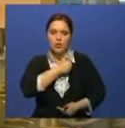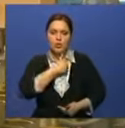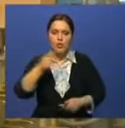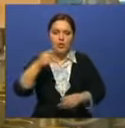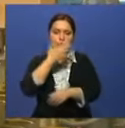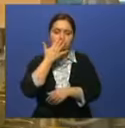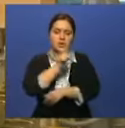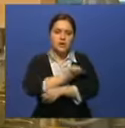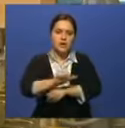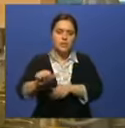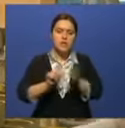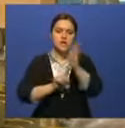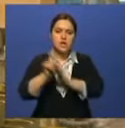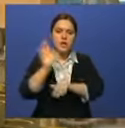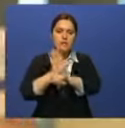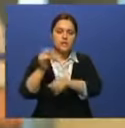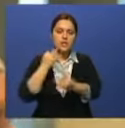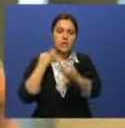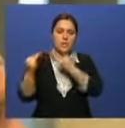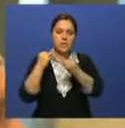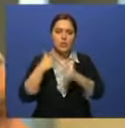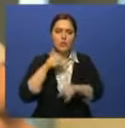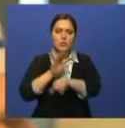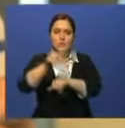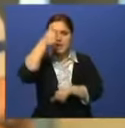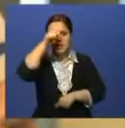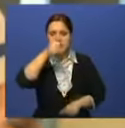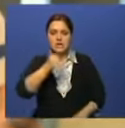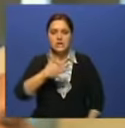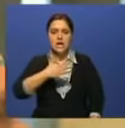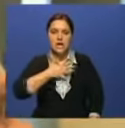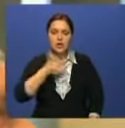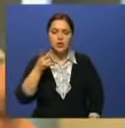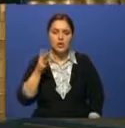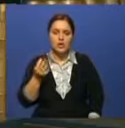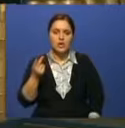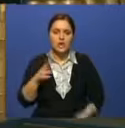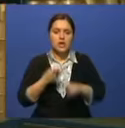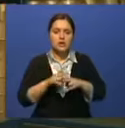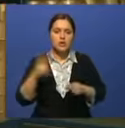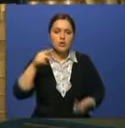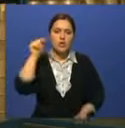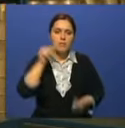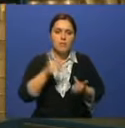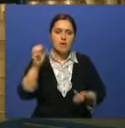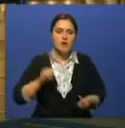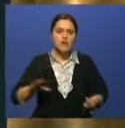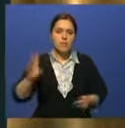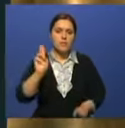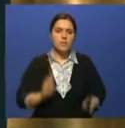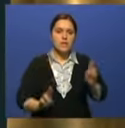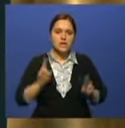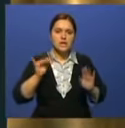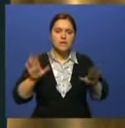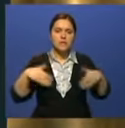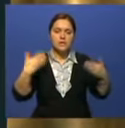страны дальнего зарубежья. Сейчас ведутся переговоры о поставках в Грецию и Канаду. Но для этого нужно соответствовать всем европейским стандартам и